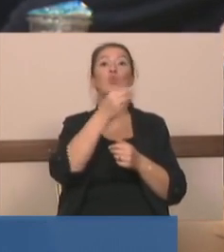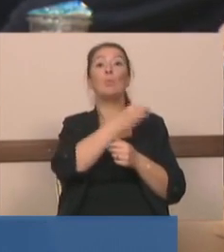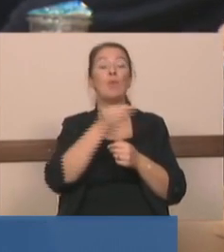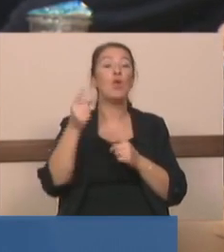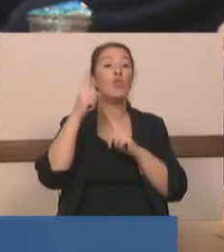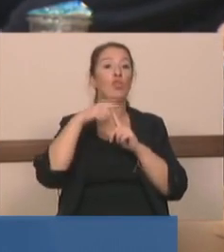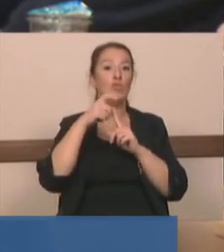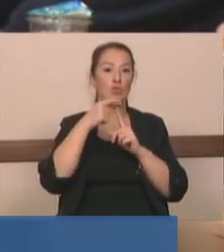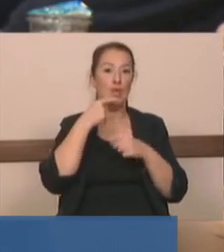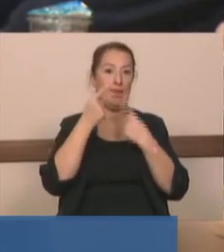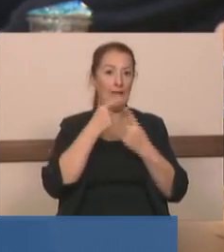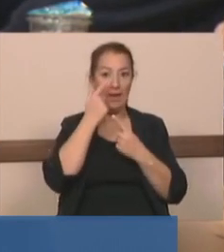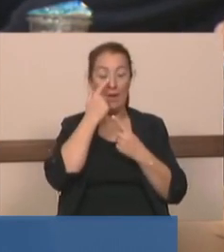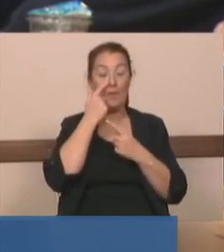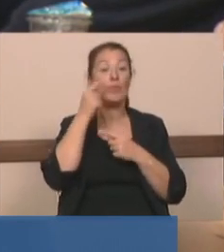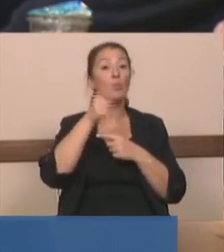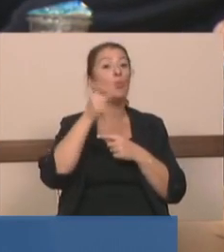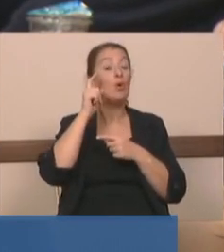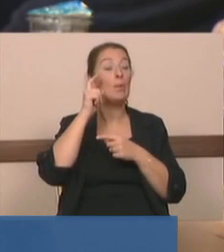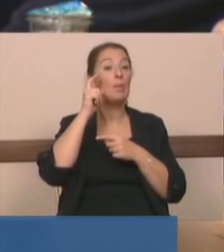bahsettiler. Bu bilgi de yanlış.